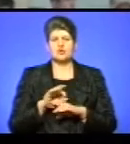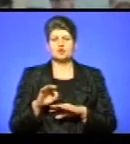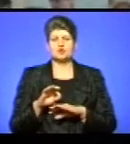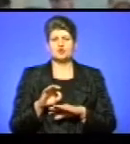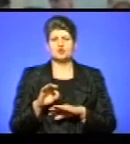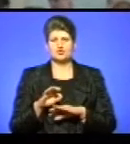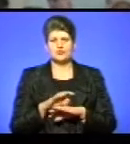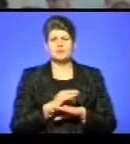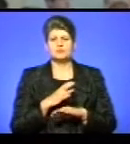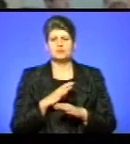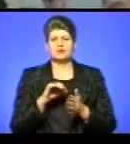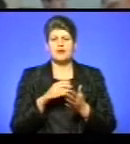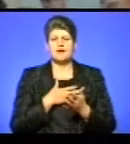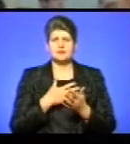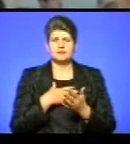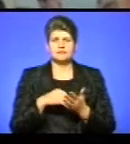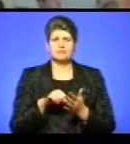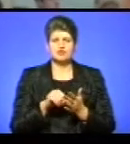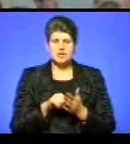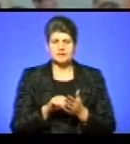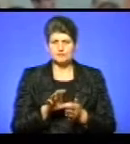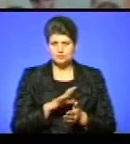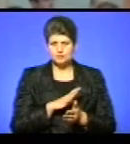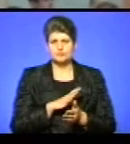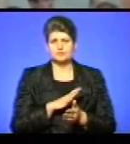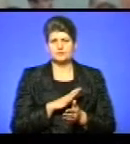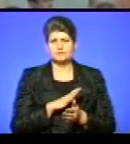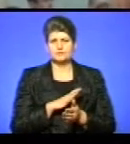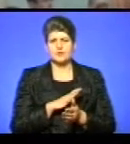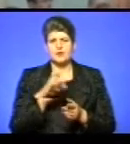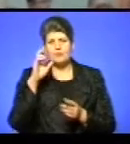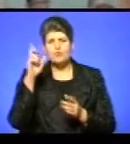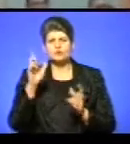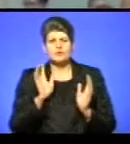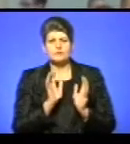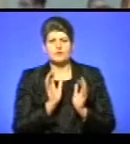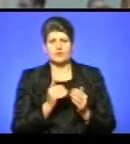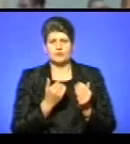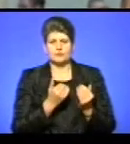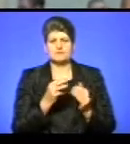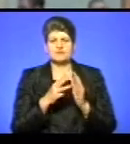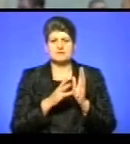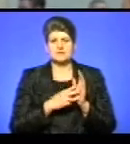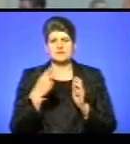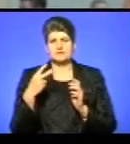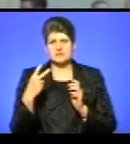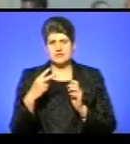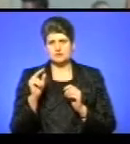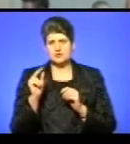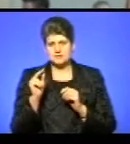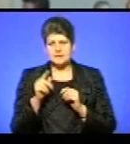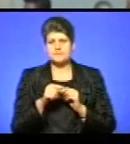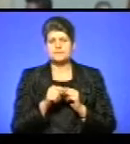Революції Гідності, в самі пекельні дні був, Бог його вберіг тоді 18-20 числа,